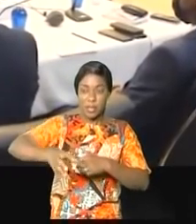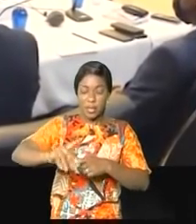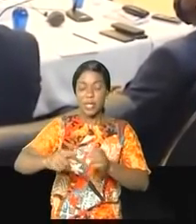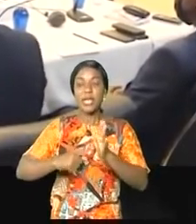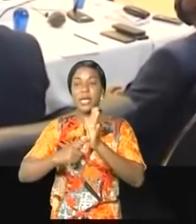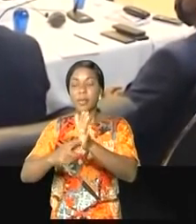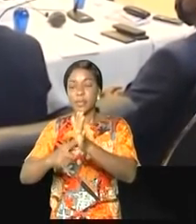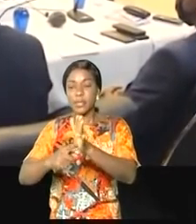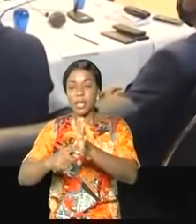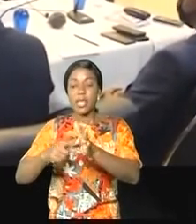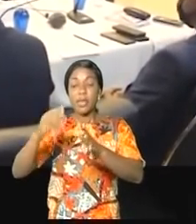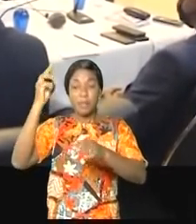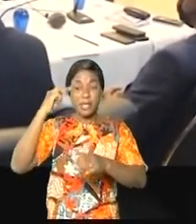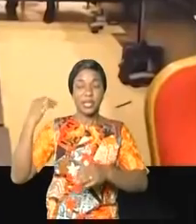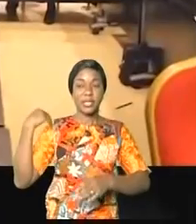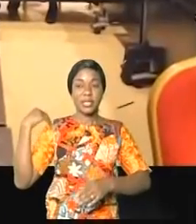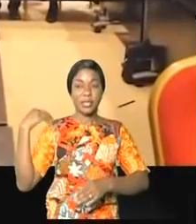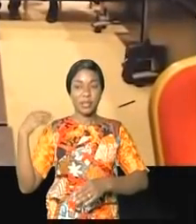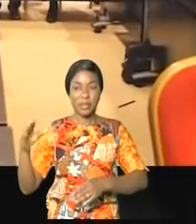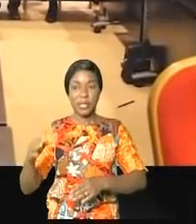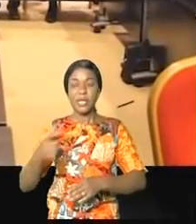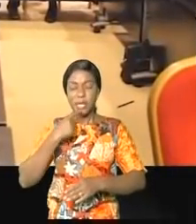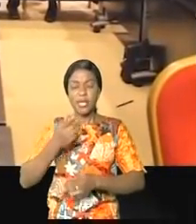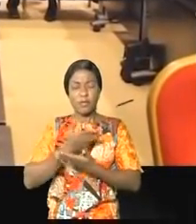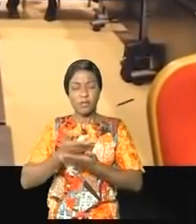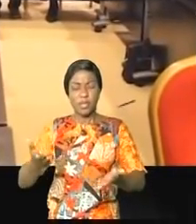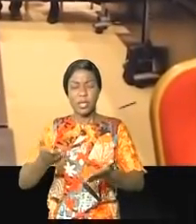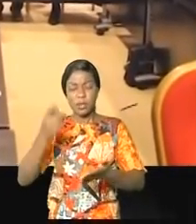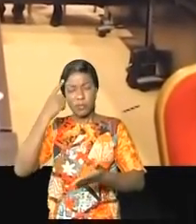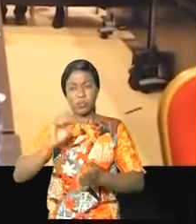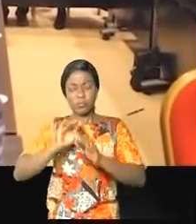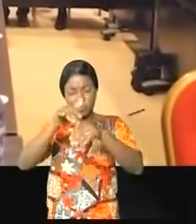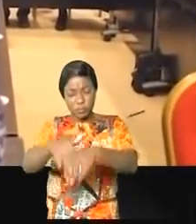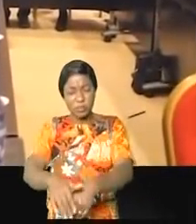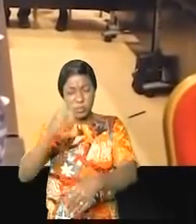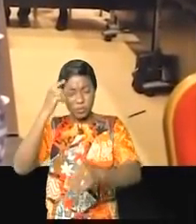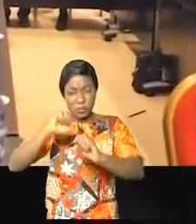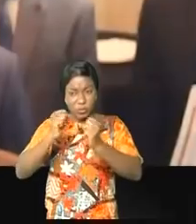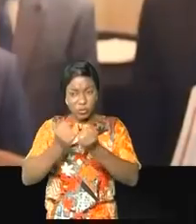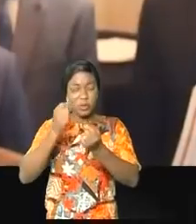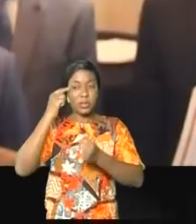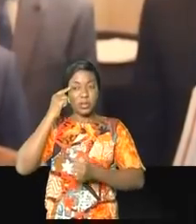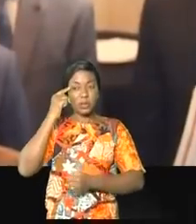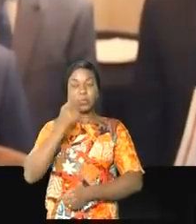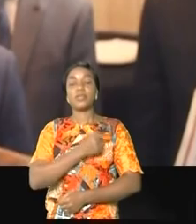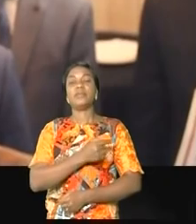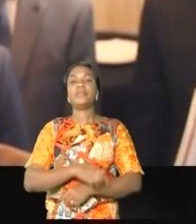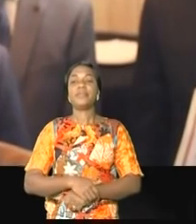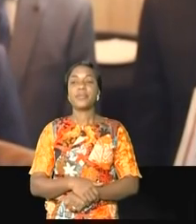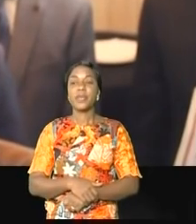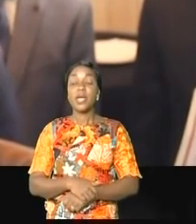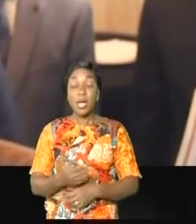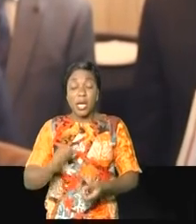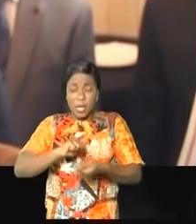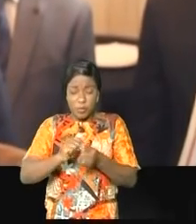ministre d'Etat Eustache Mouazimou Mbembe, salue l'engagement et la détermination de cette société chinoise. Le secteur de l'électricité, c'est